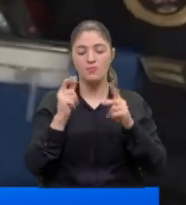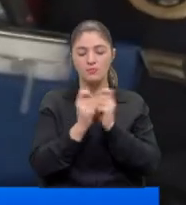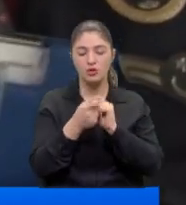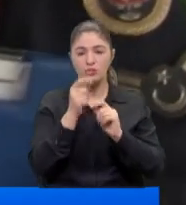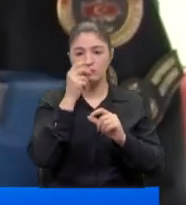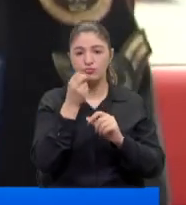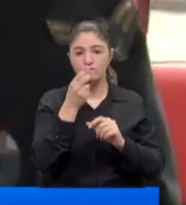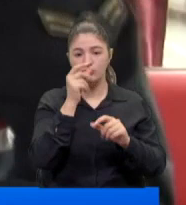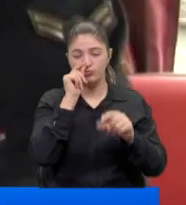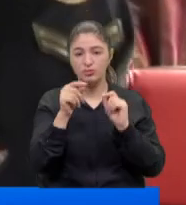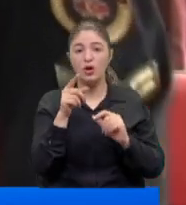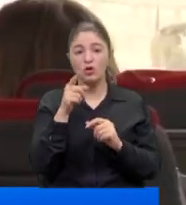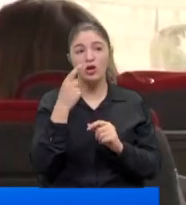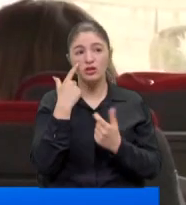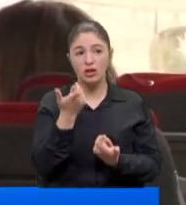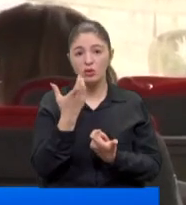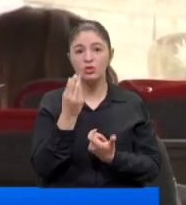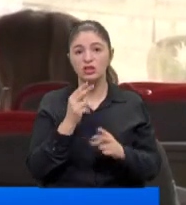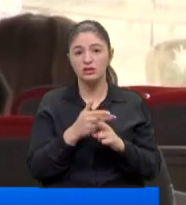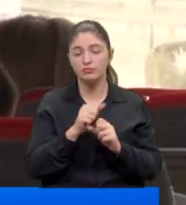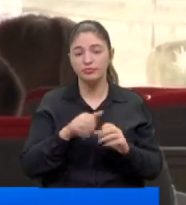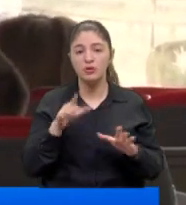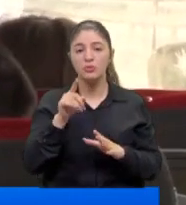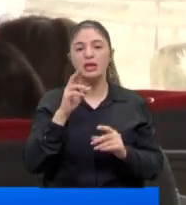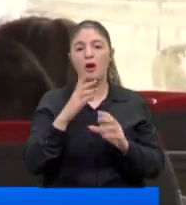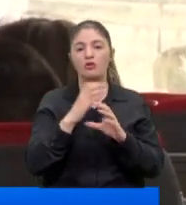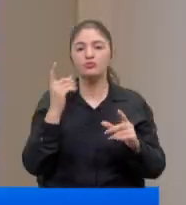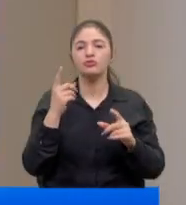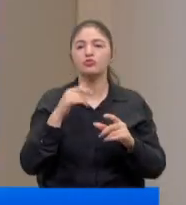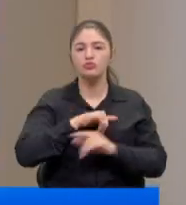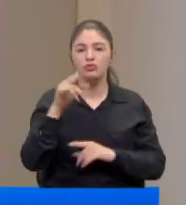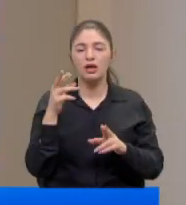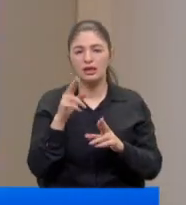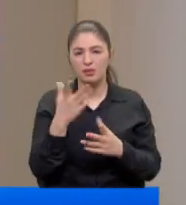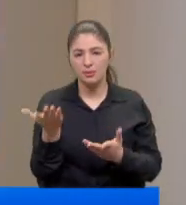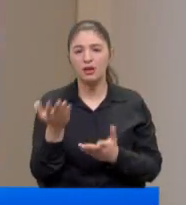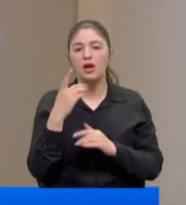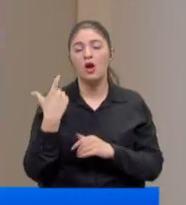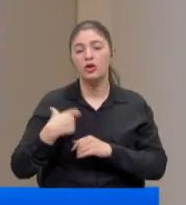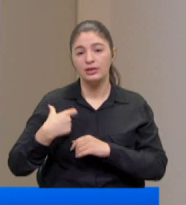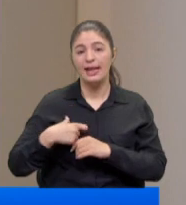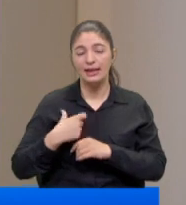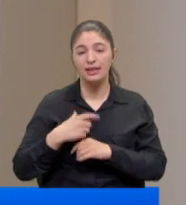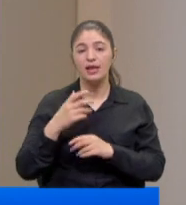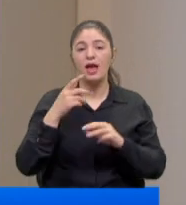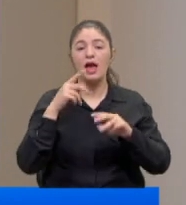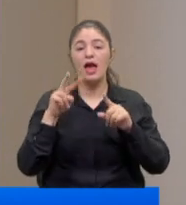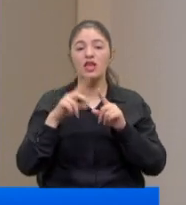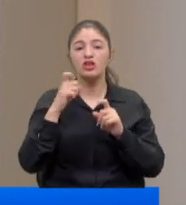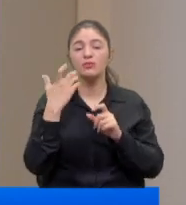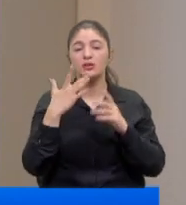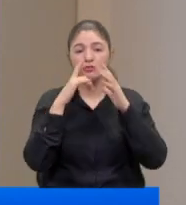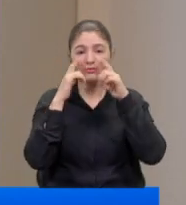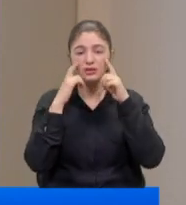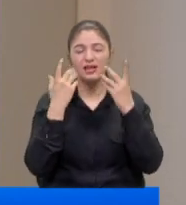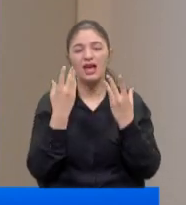varyantının bulaşılığı da göz önüne alındığı zaman bu tip araçlarda da özellikle N95 tipindeki